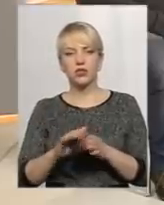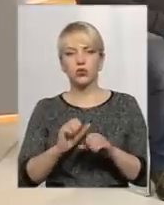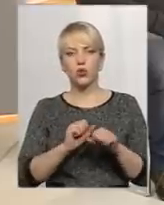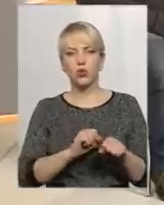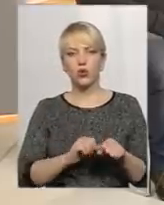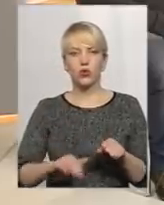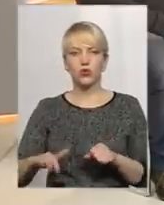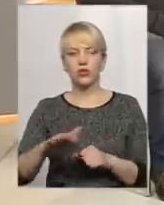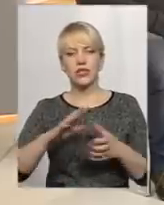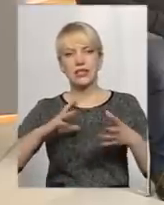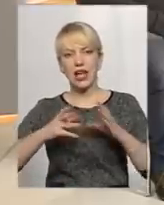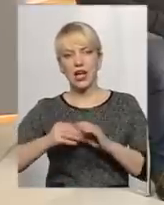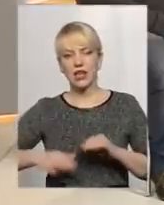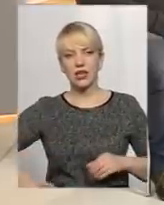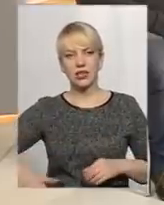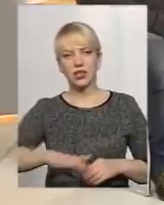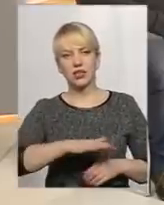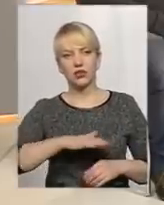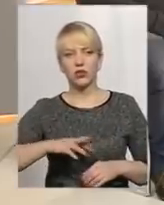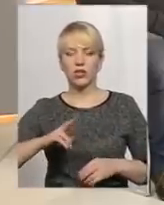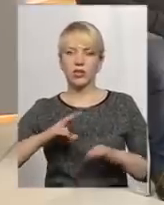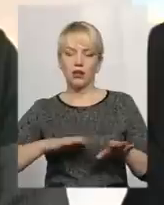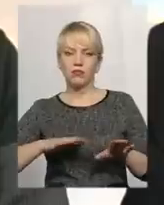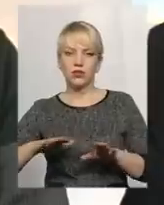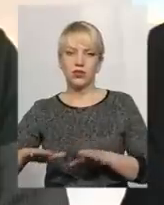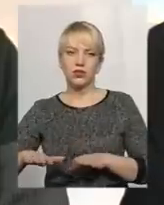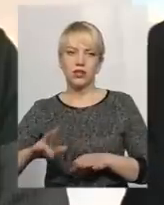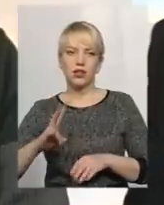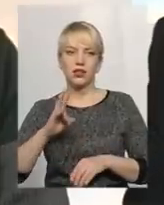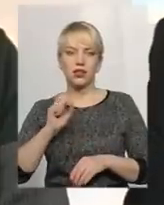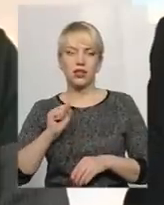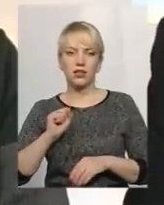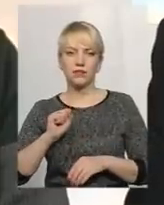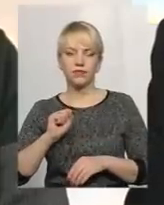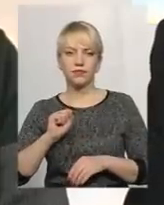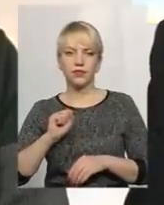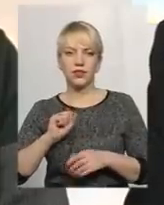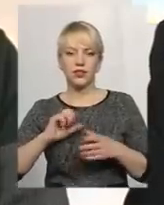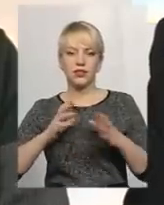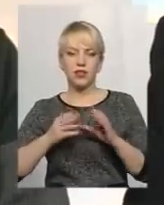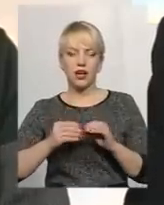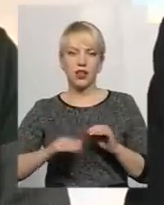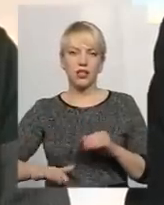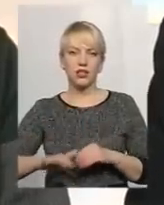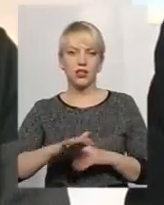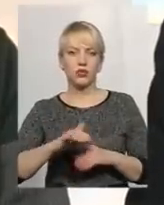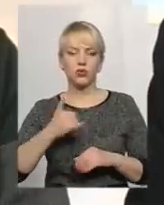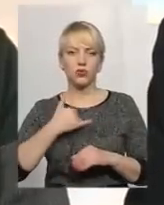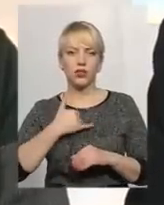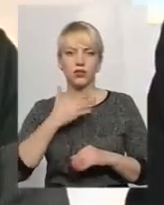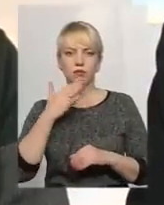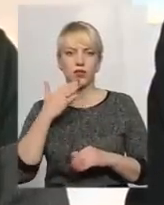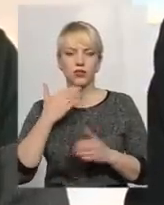території по загальній території, як на місцях, на наших вилучених землях, так само і на загальній території. До нас дуже багато